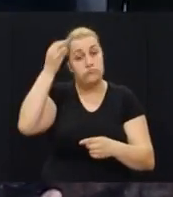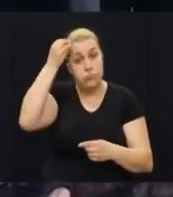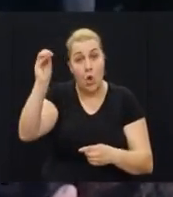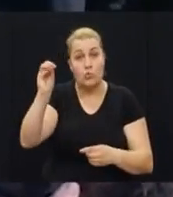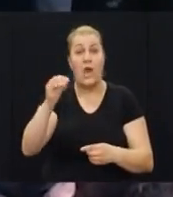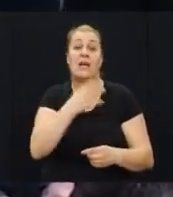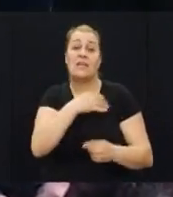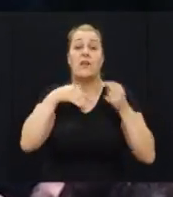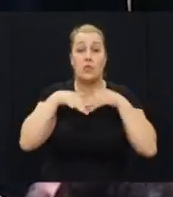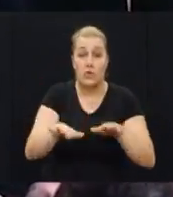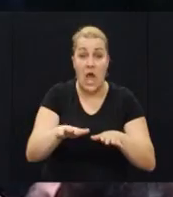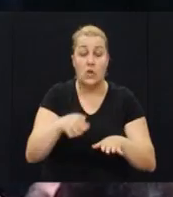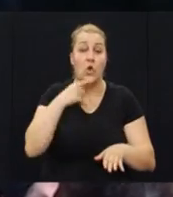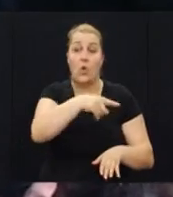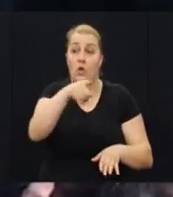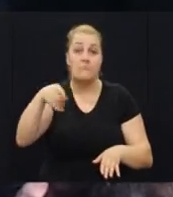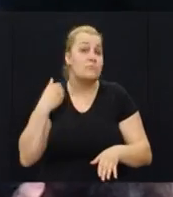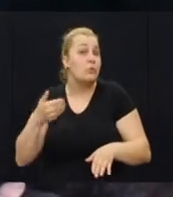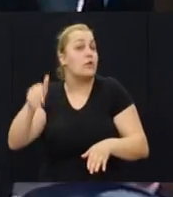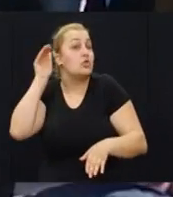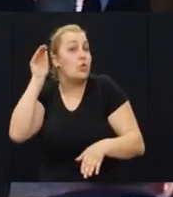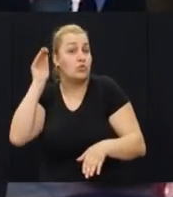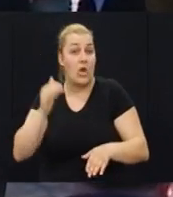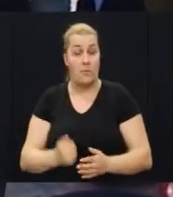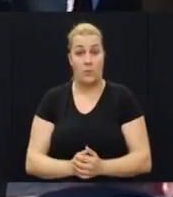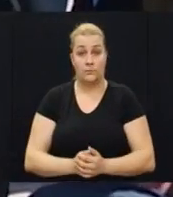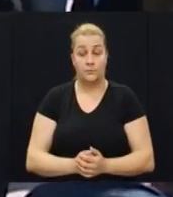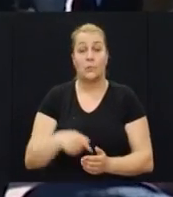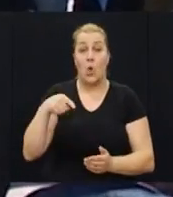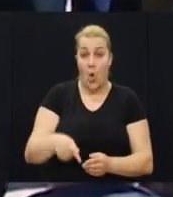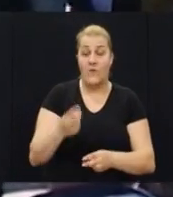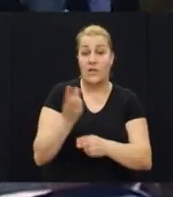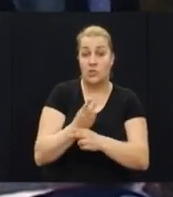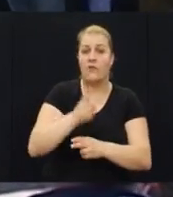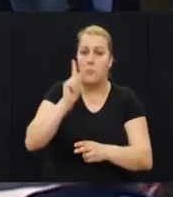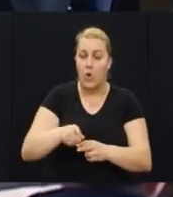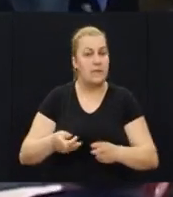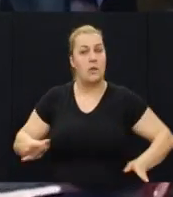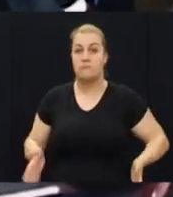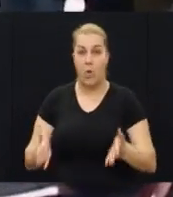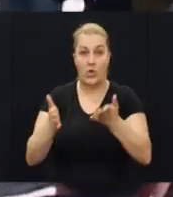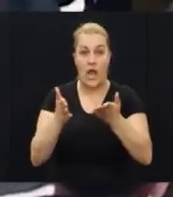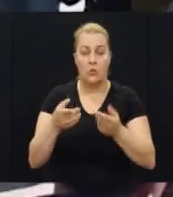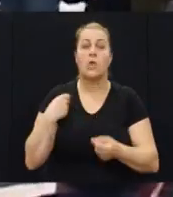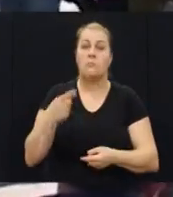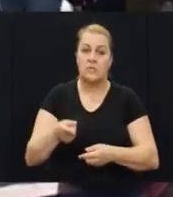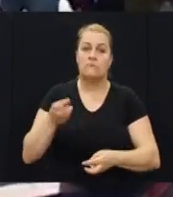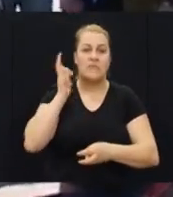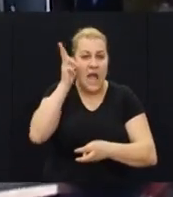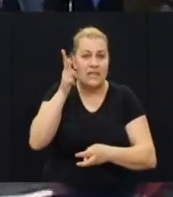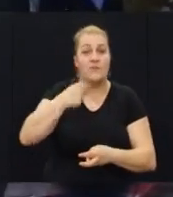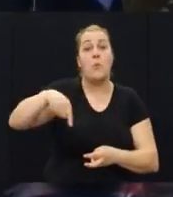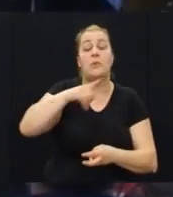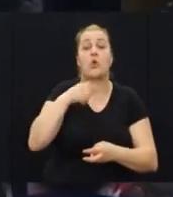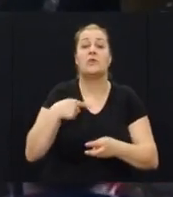koju mi svaki dan slušamo, mi koji smo izdiknuli iz tog istog naroda. Ova država mora se pokrenuti, to zahtijamo mi koji smo je